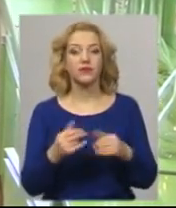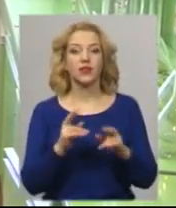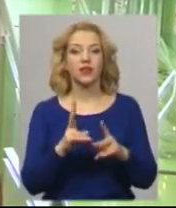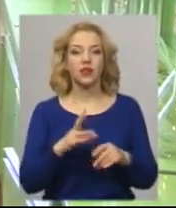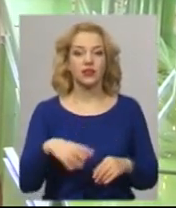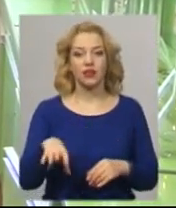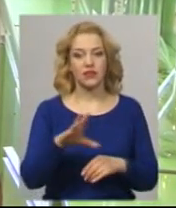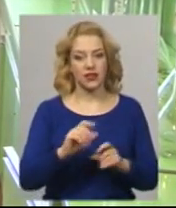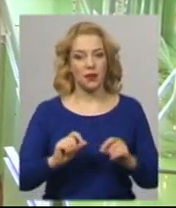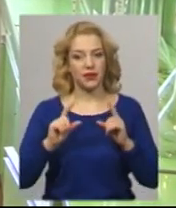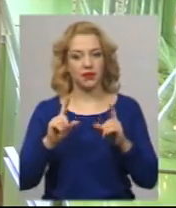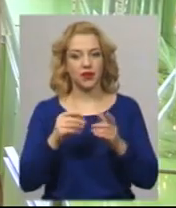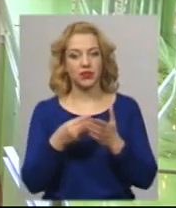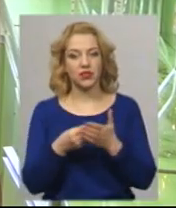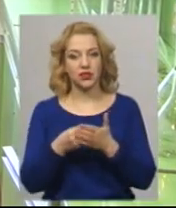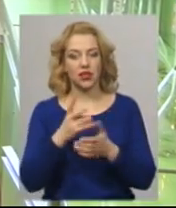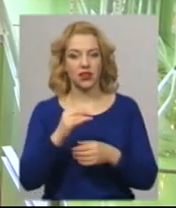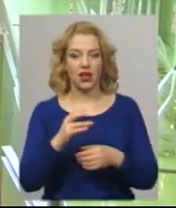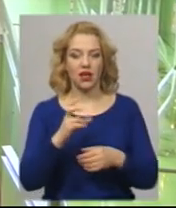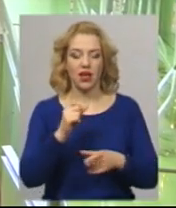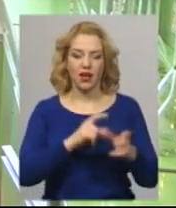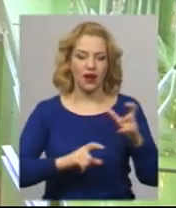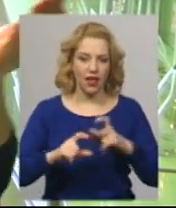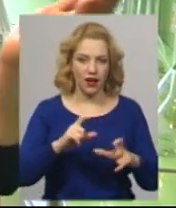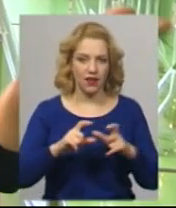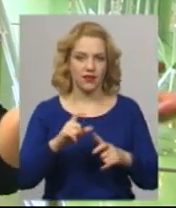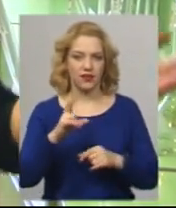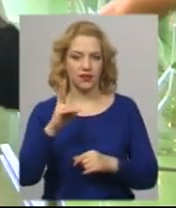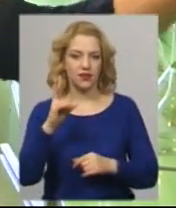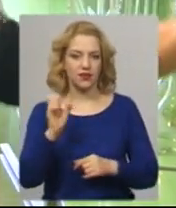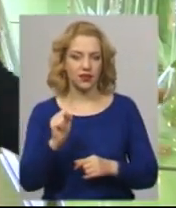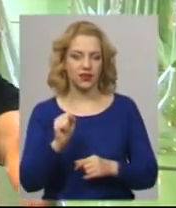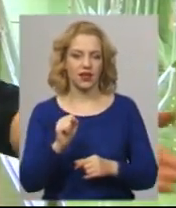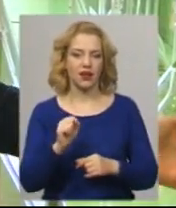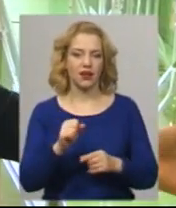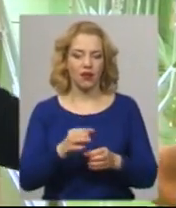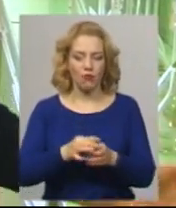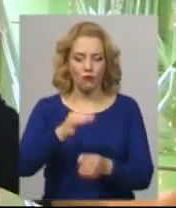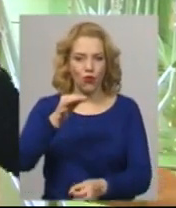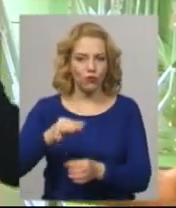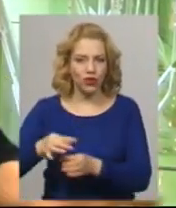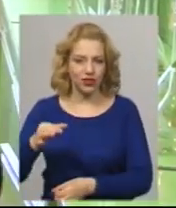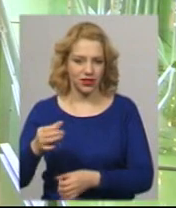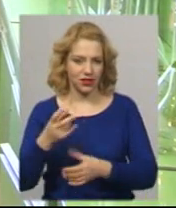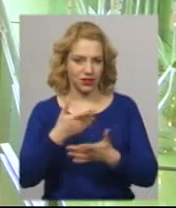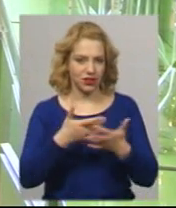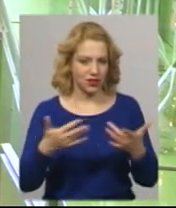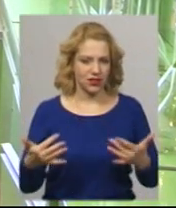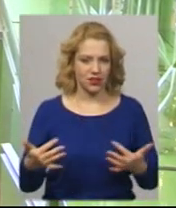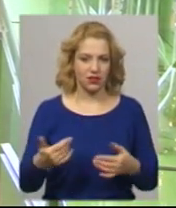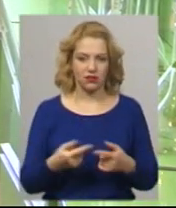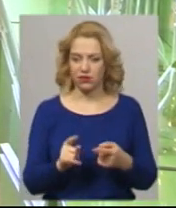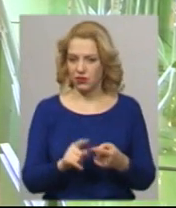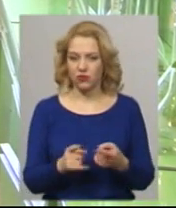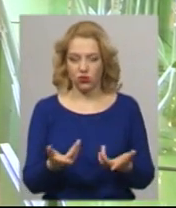на все, піднімаються ціни і на реагенти, піднімаються ціни на пробірки, різні прилади